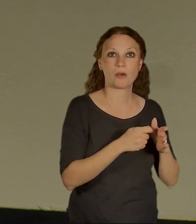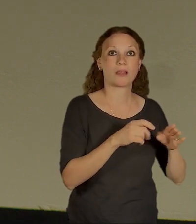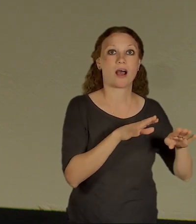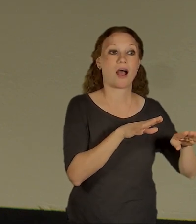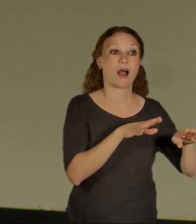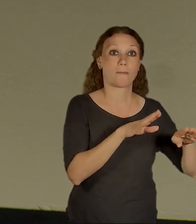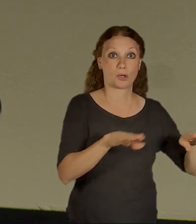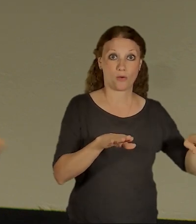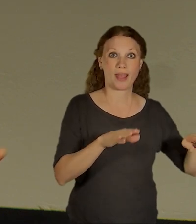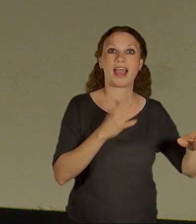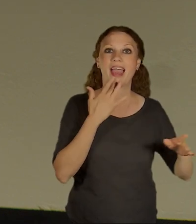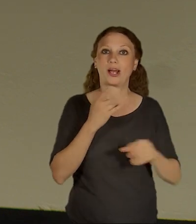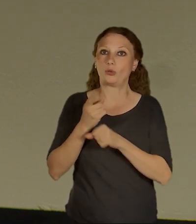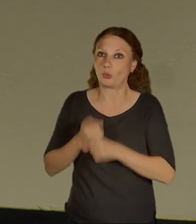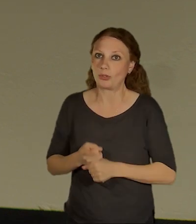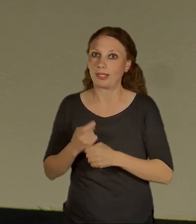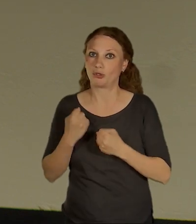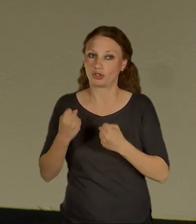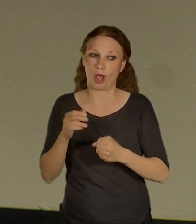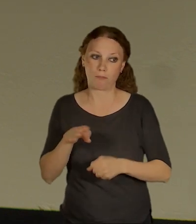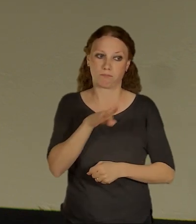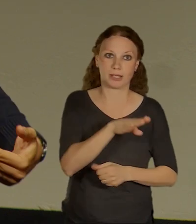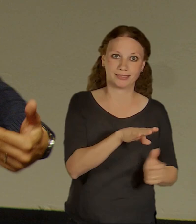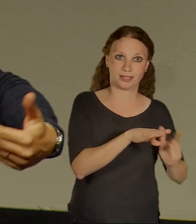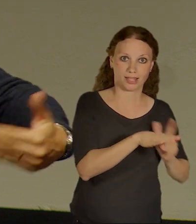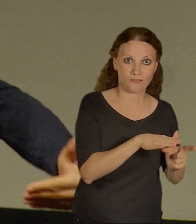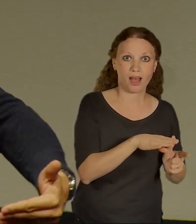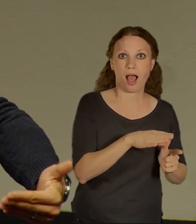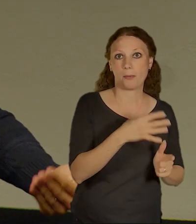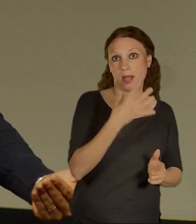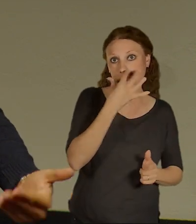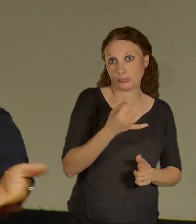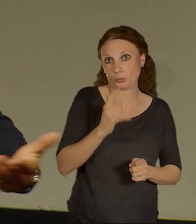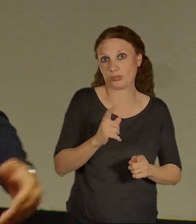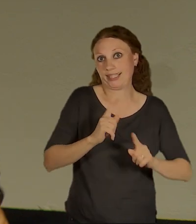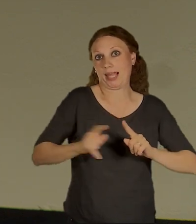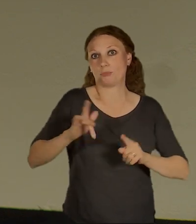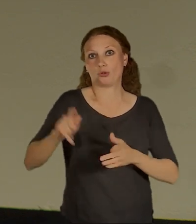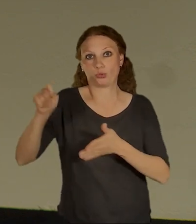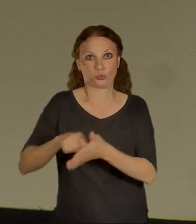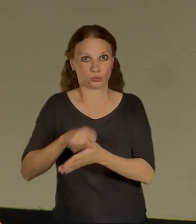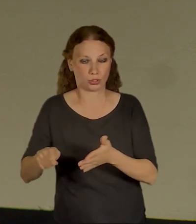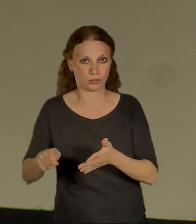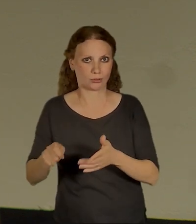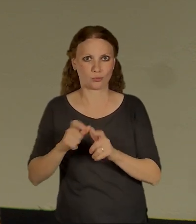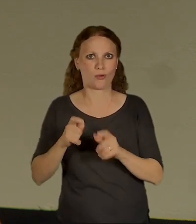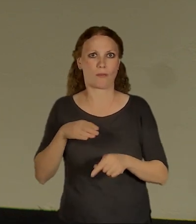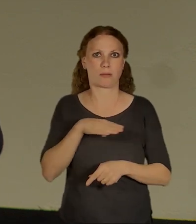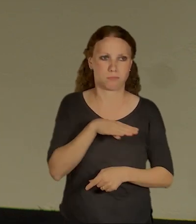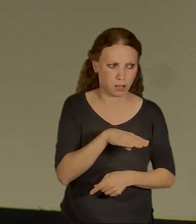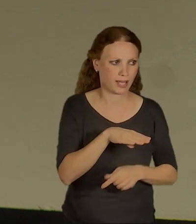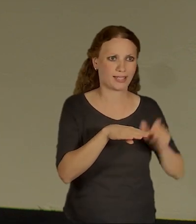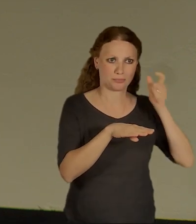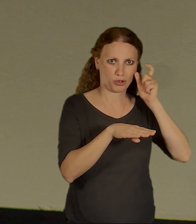zrušit, nějak ho motivovat, aby zastavil na Smíchově. Když už teda se dokodrcal na Smíchov, tak proč by nechával auto tam, když už si může